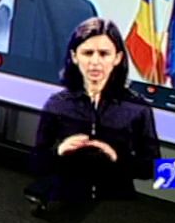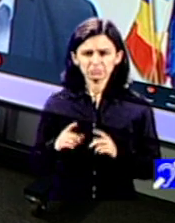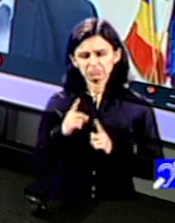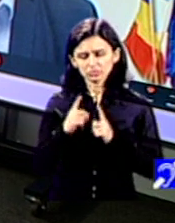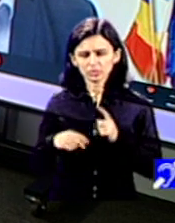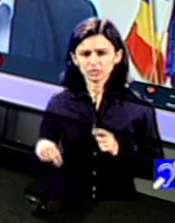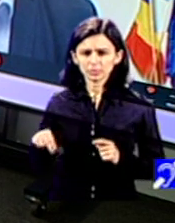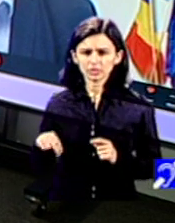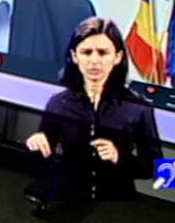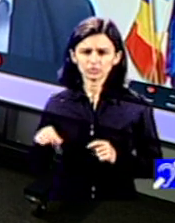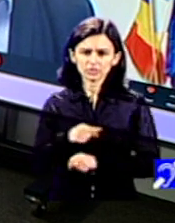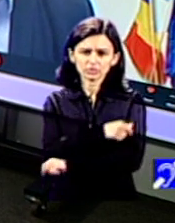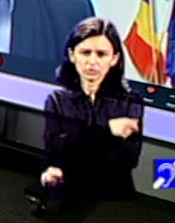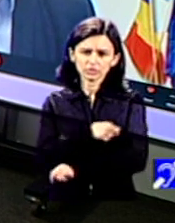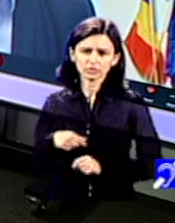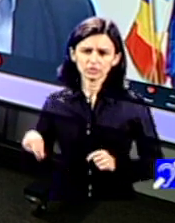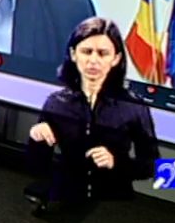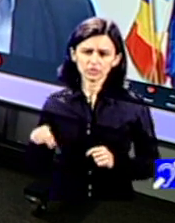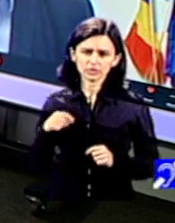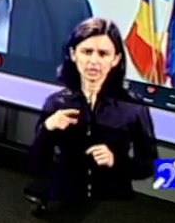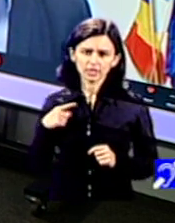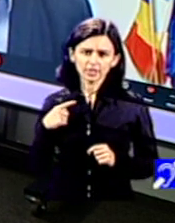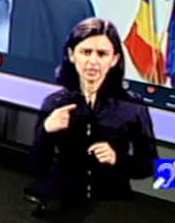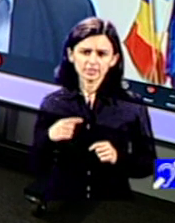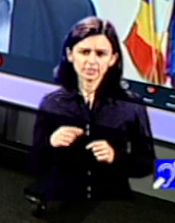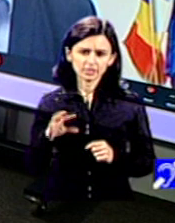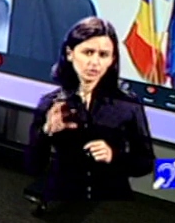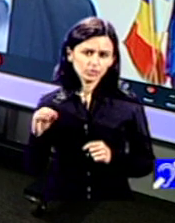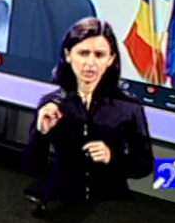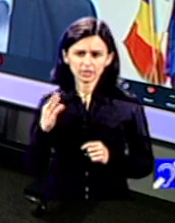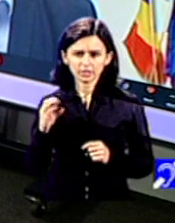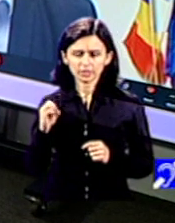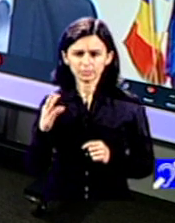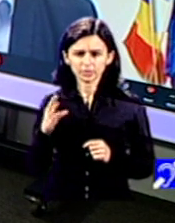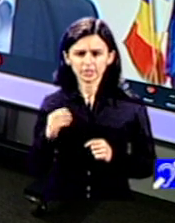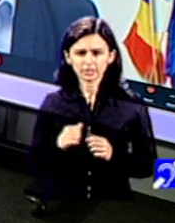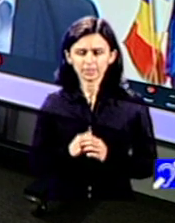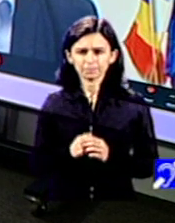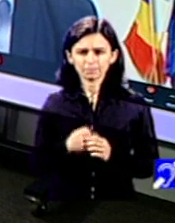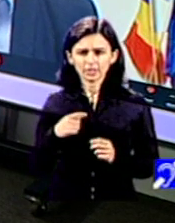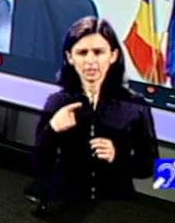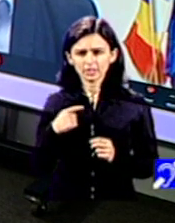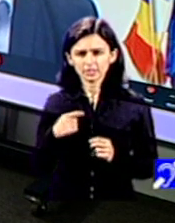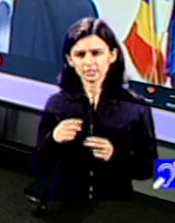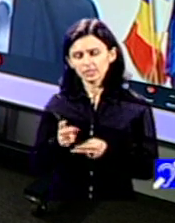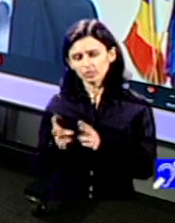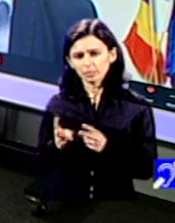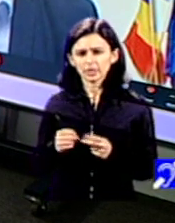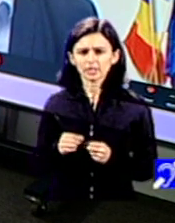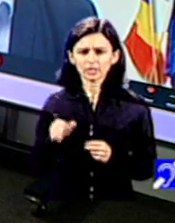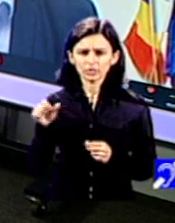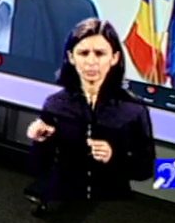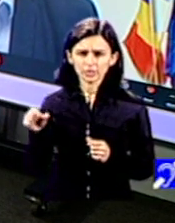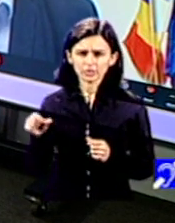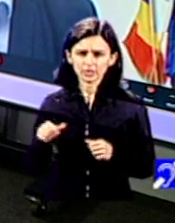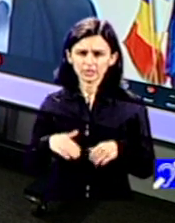județ, Consiliul acela județean are o altă culoare politică. E firesc să fie așa? E firesc ca de la minister? O persoană de acolo să nu aibă